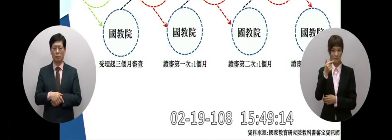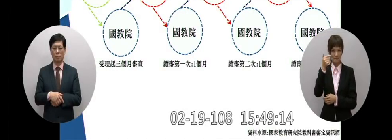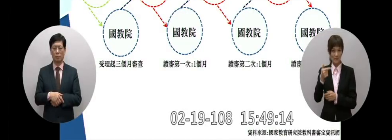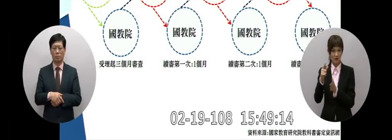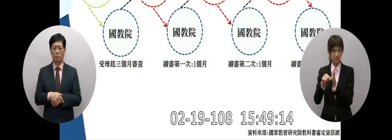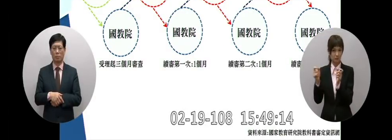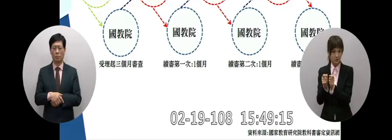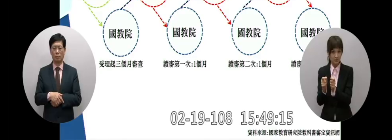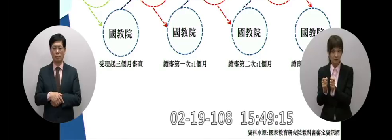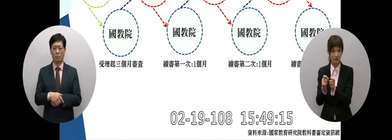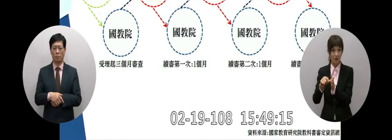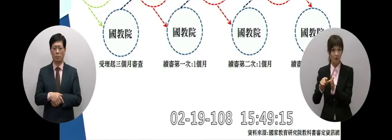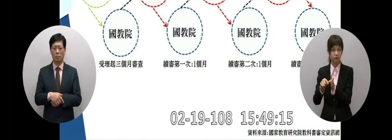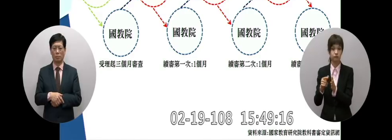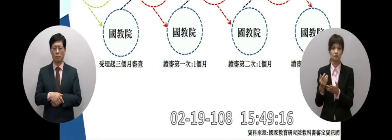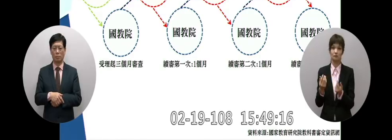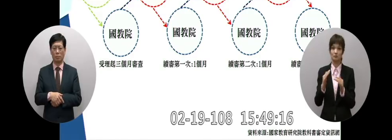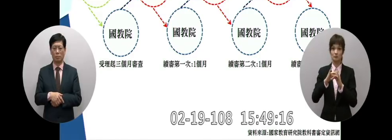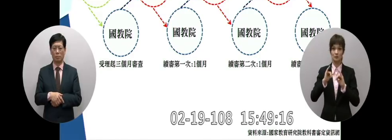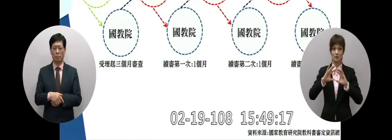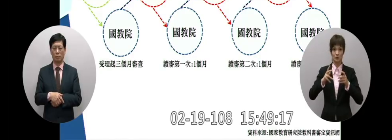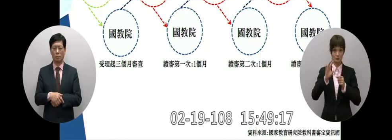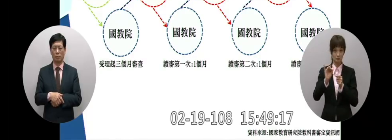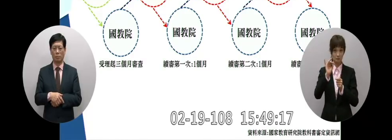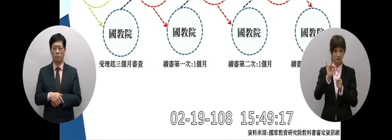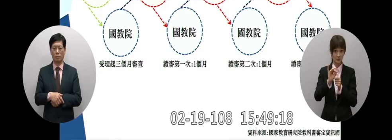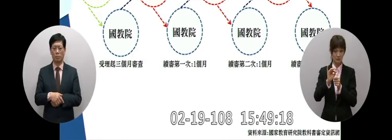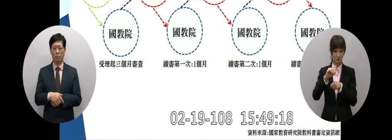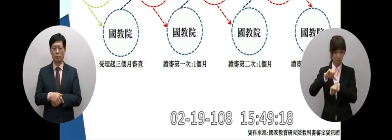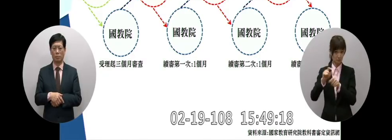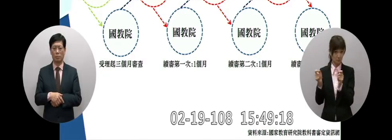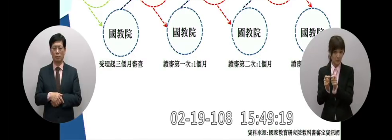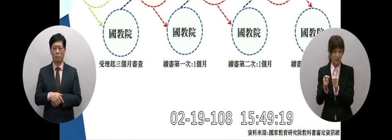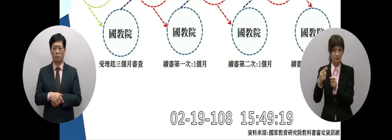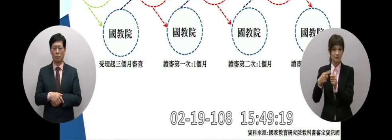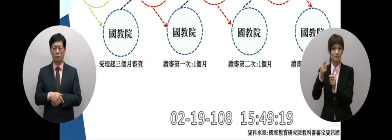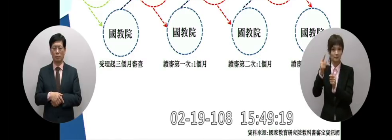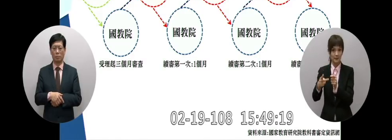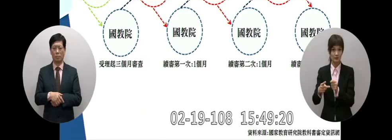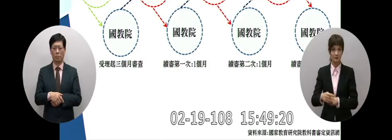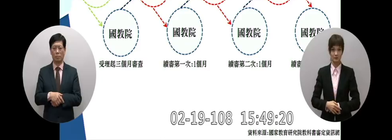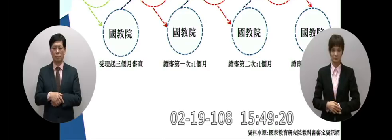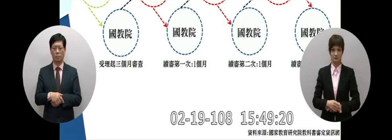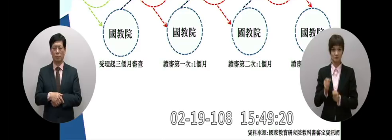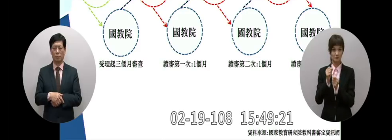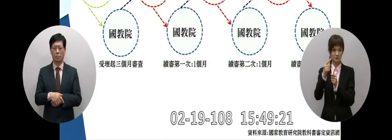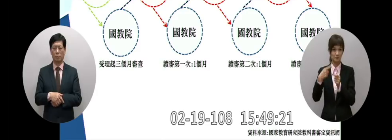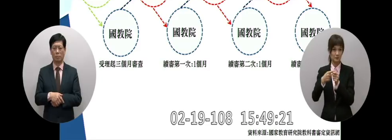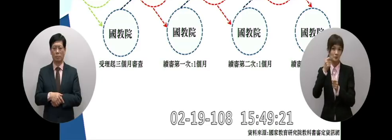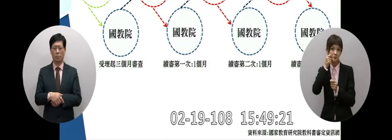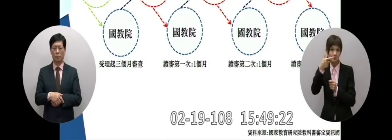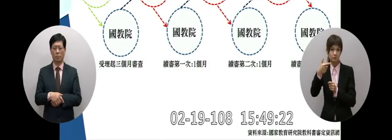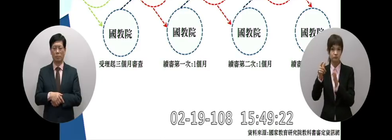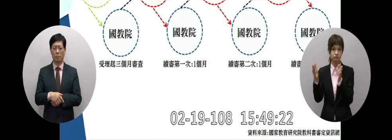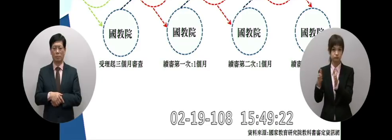的時間就是一樣在民國100年時候嘛最短多久一年半最短也一年半